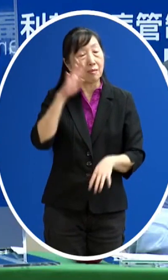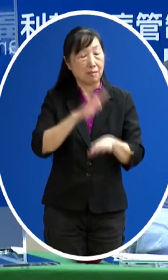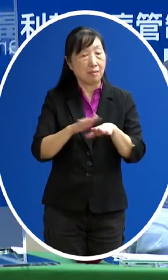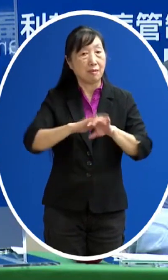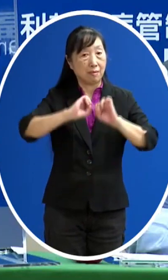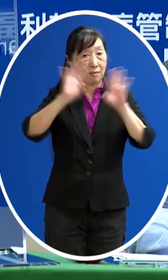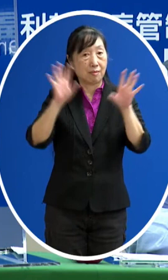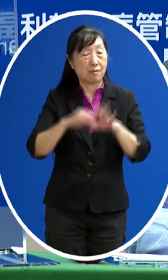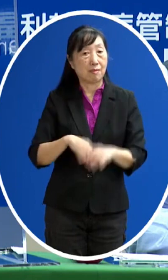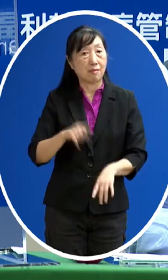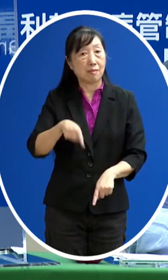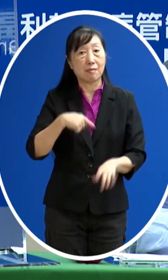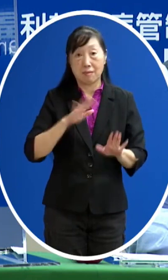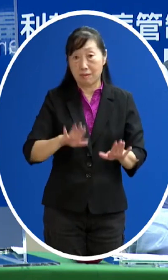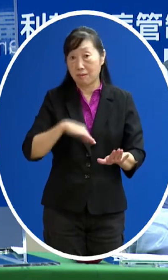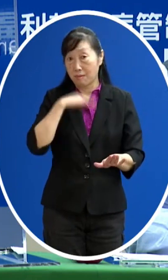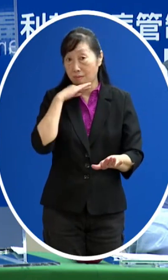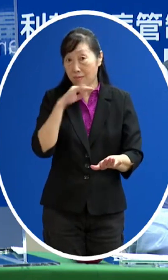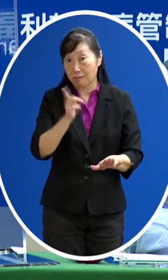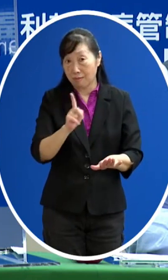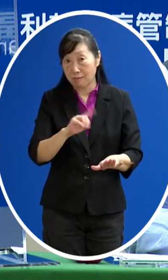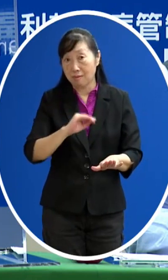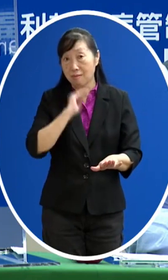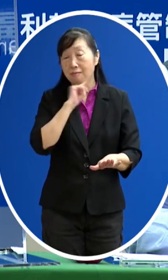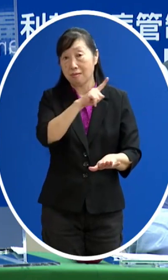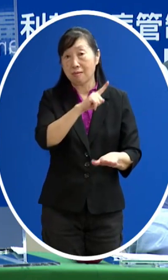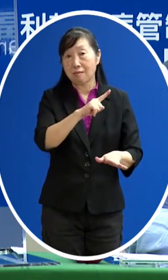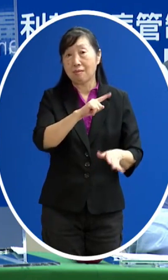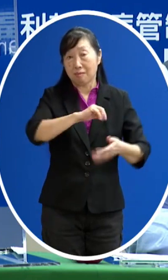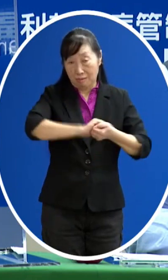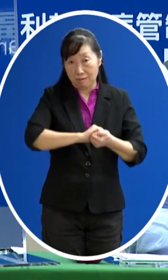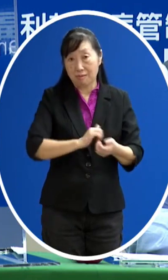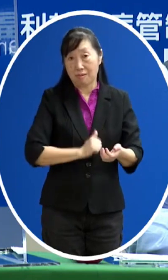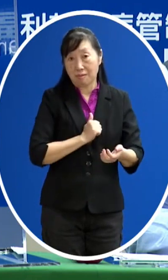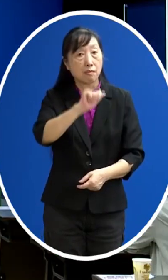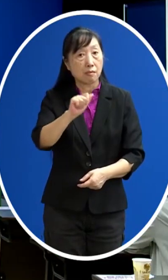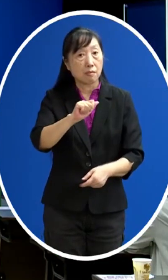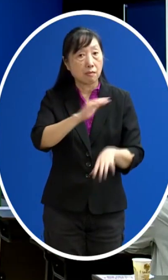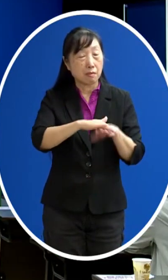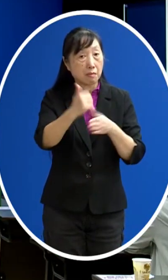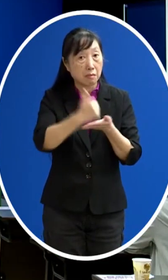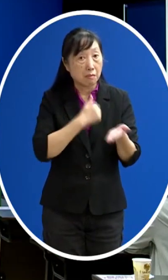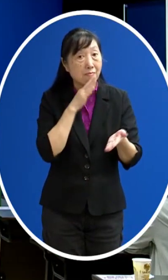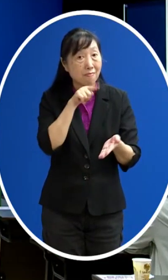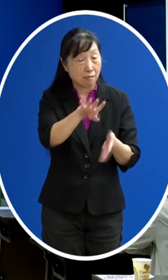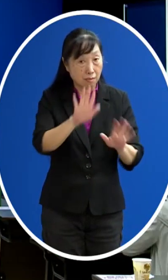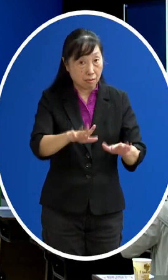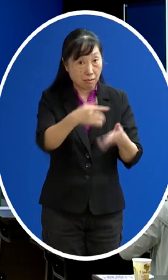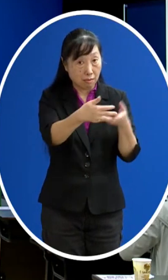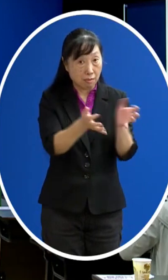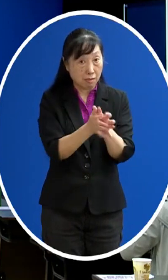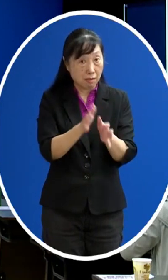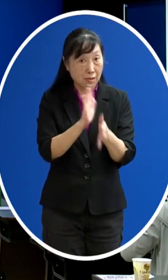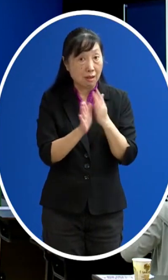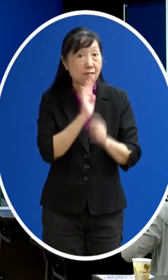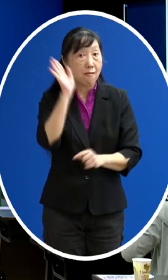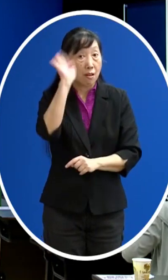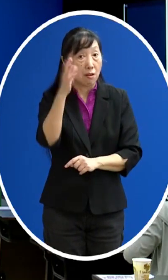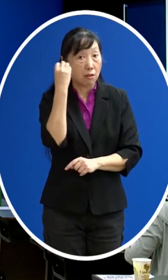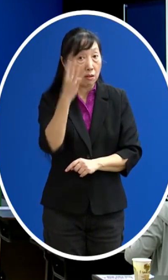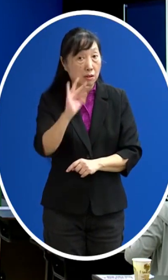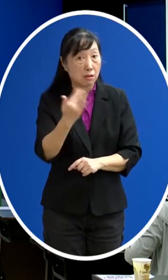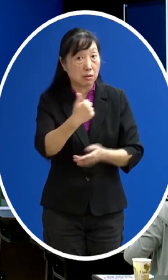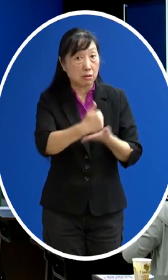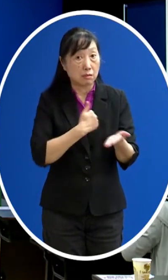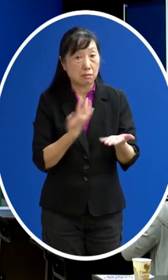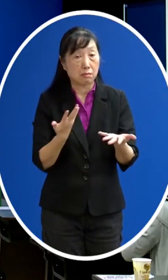你知道我們在等什麼 我們在等這個疫苗有沒有確實到了是指這一批嗎 還是說還會有AZ會到